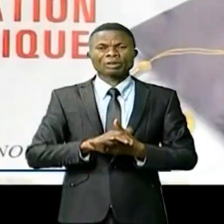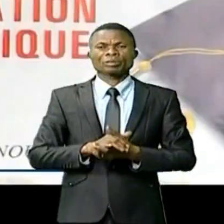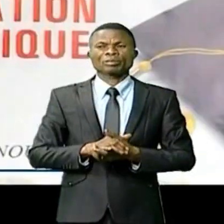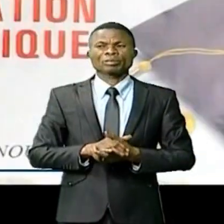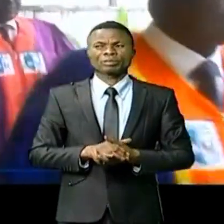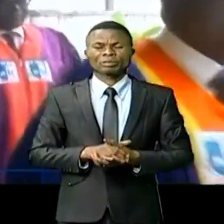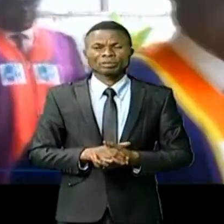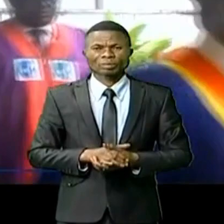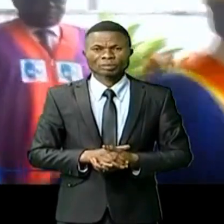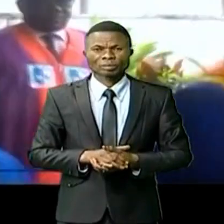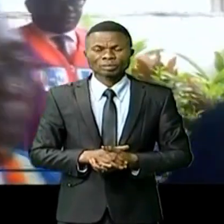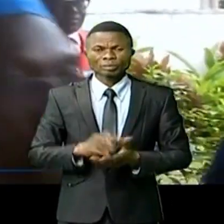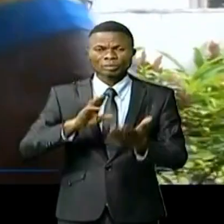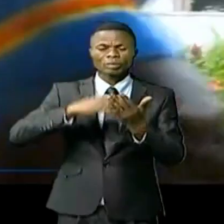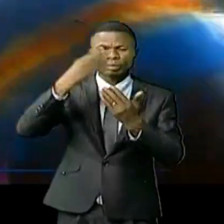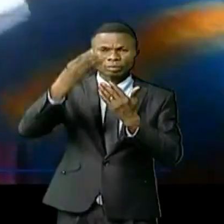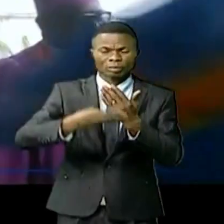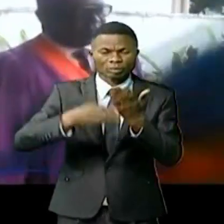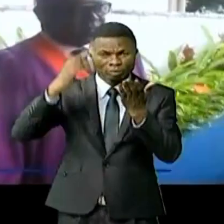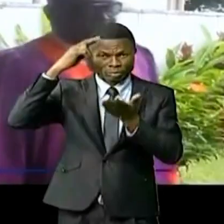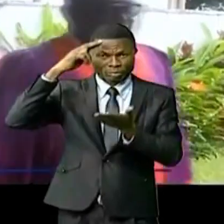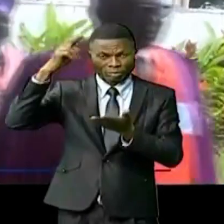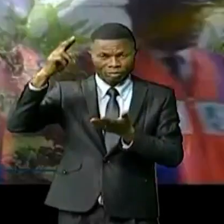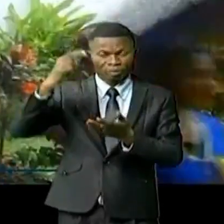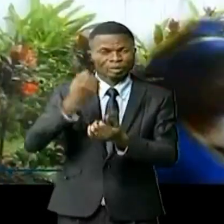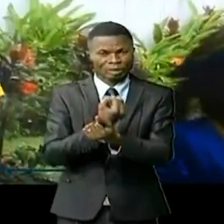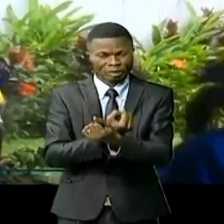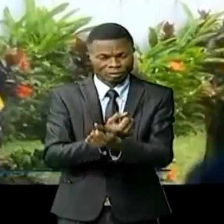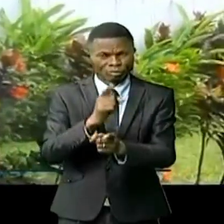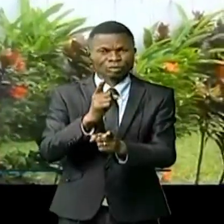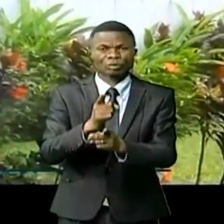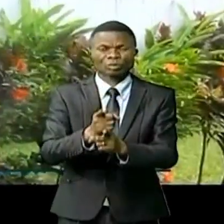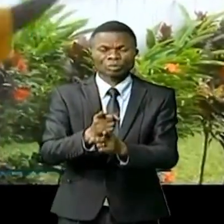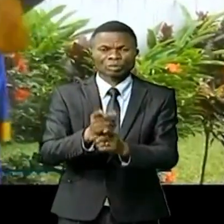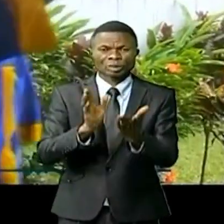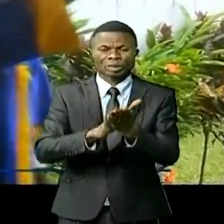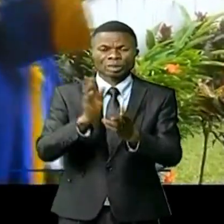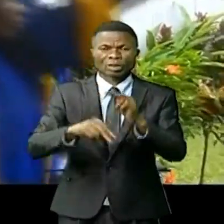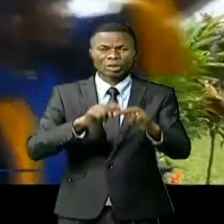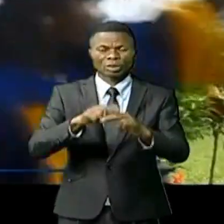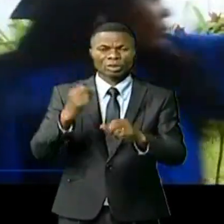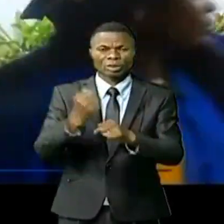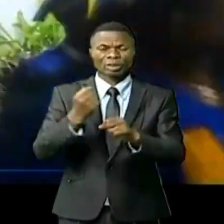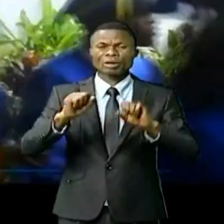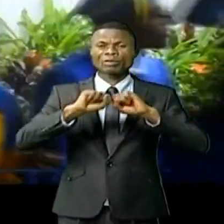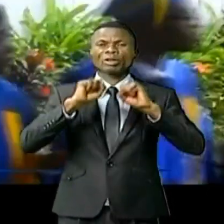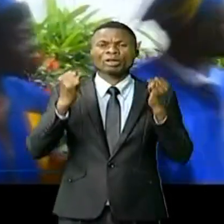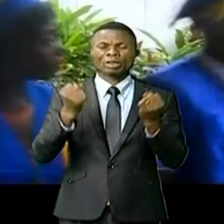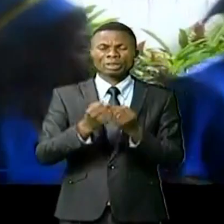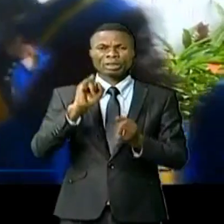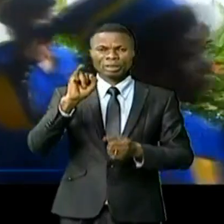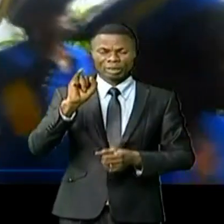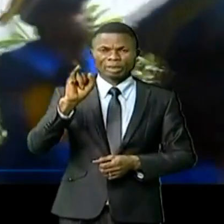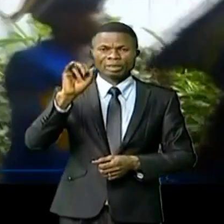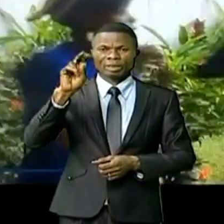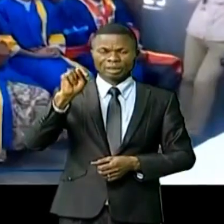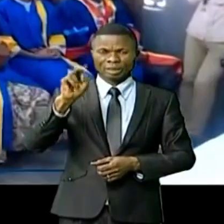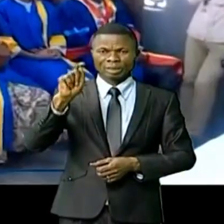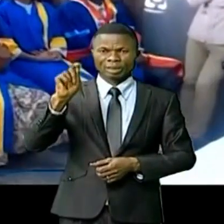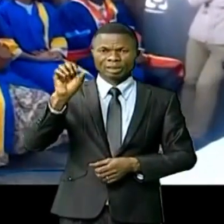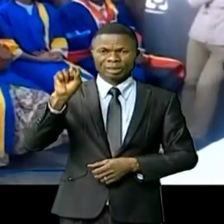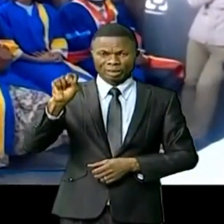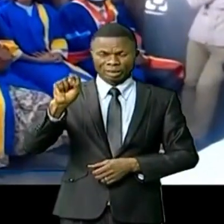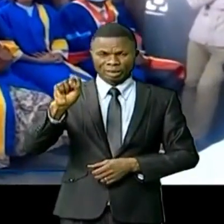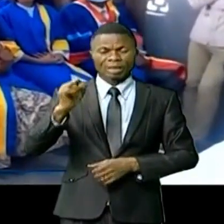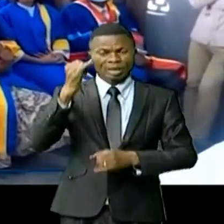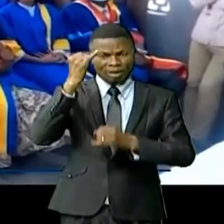Le calendrier académique strictement respecté, l'Institut National du Travail Social, INTS en sigle, a clôturé l